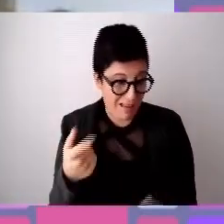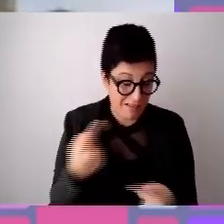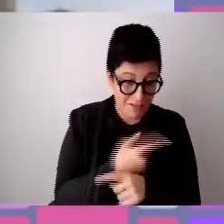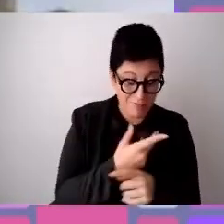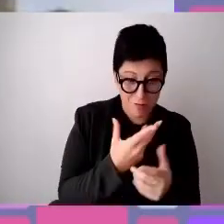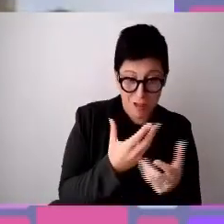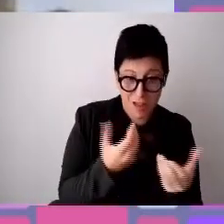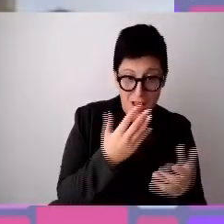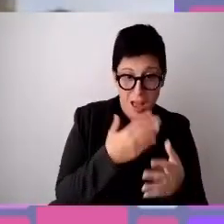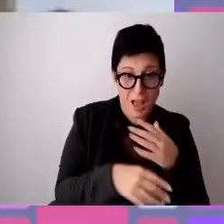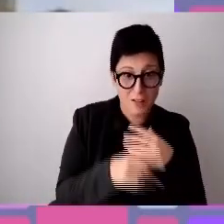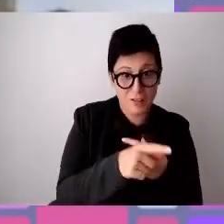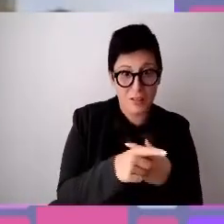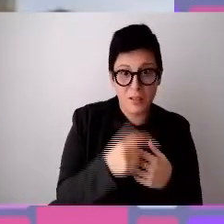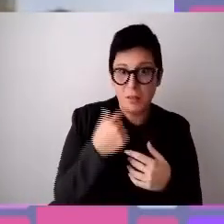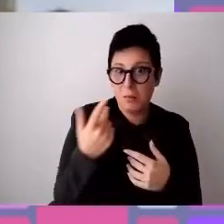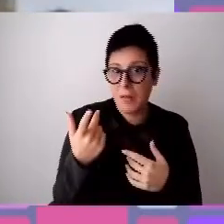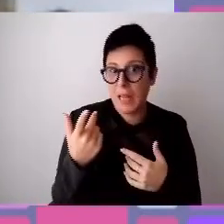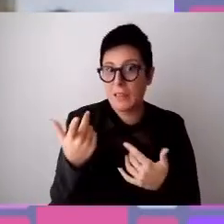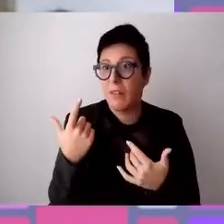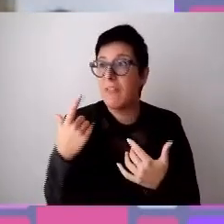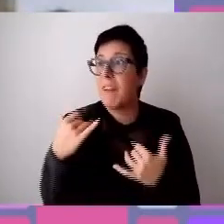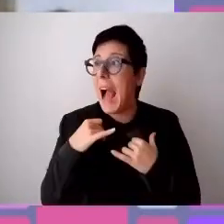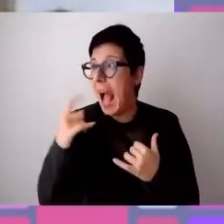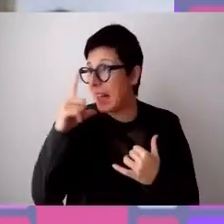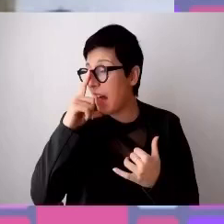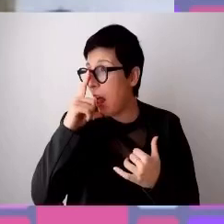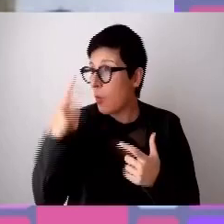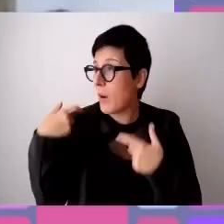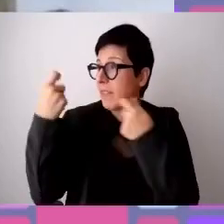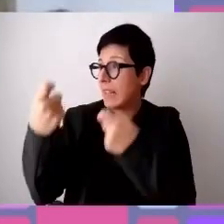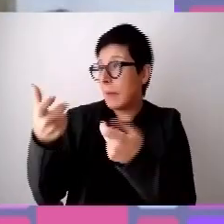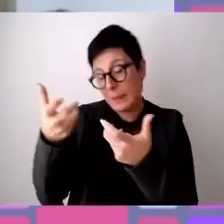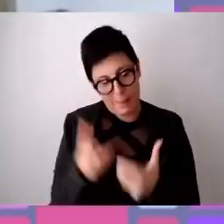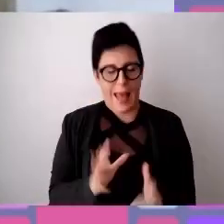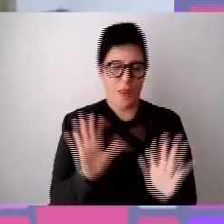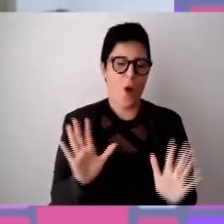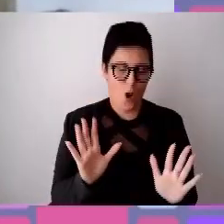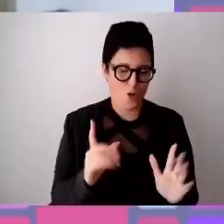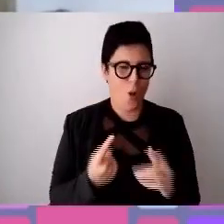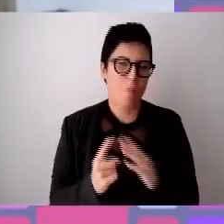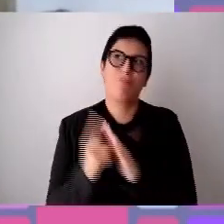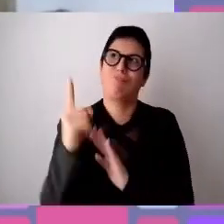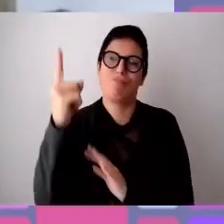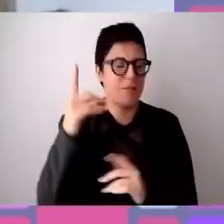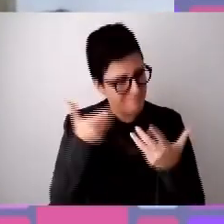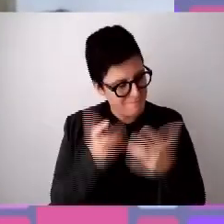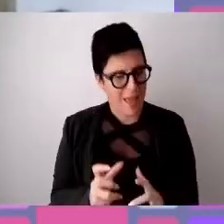nelle vacanze luna, ma cerchiamo di investire maggiormente per far sì che il nostro sistema sia veramente